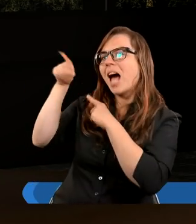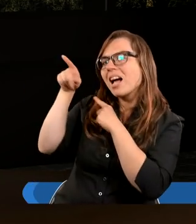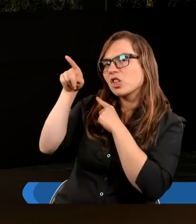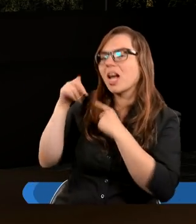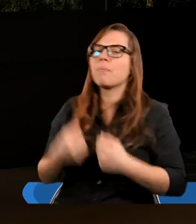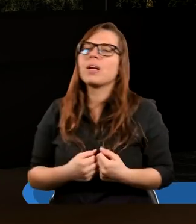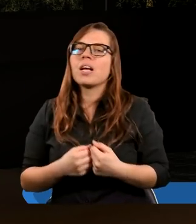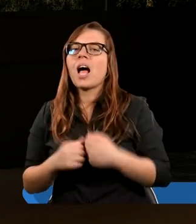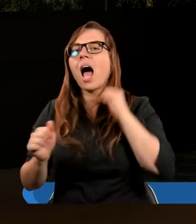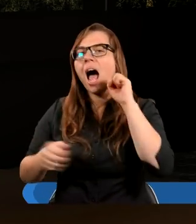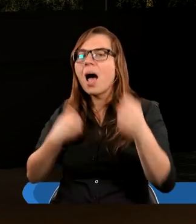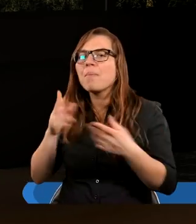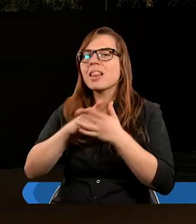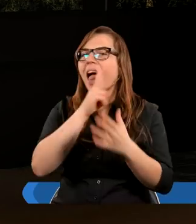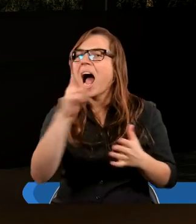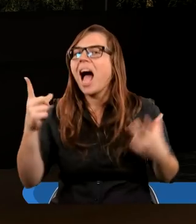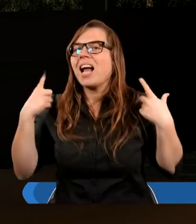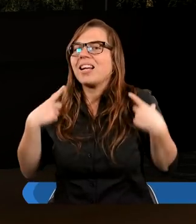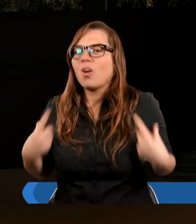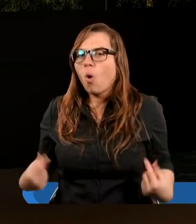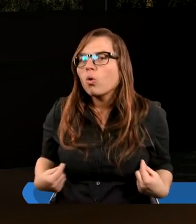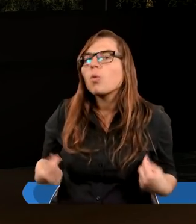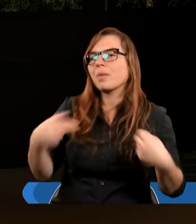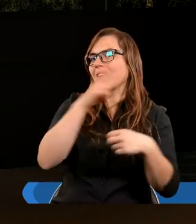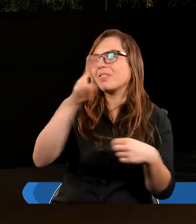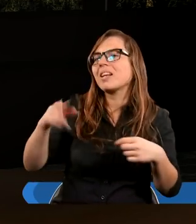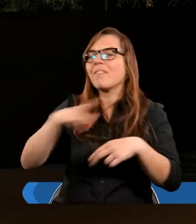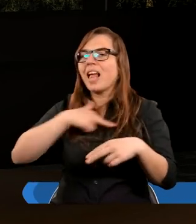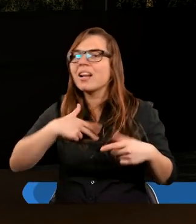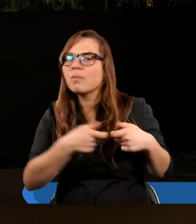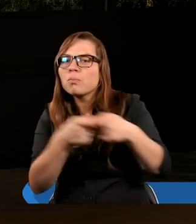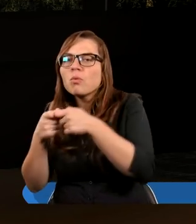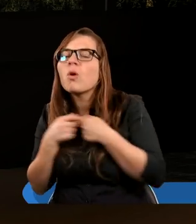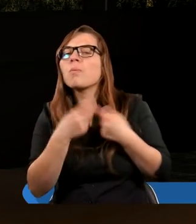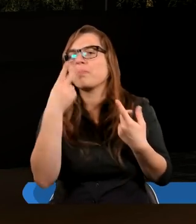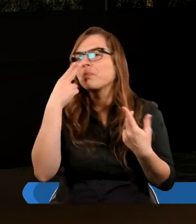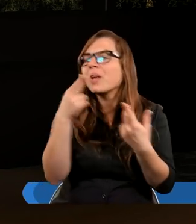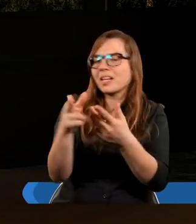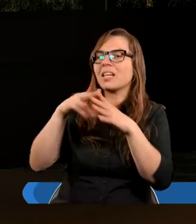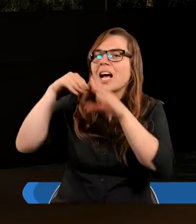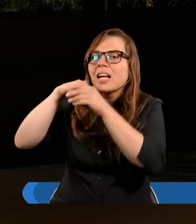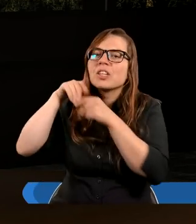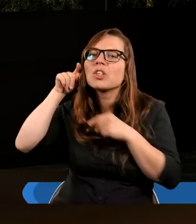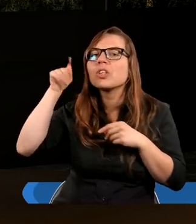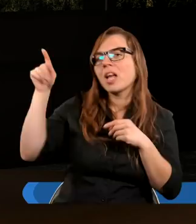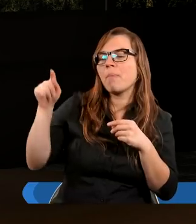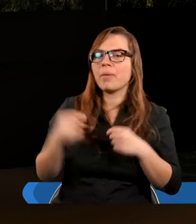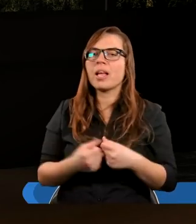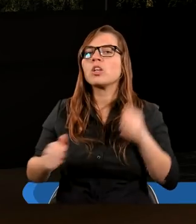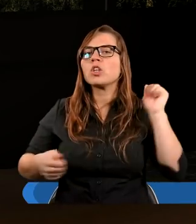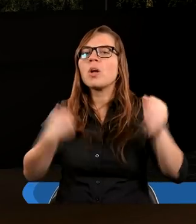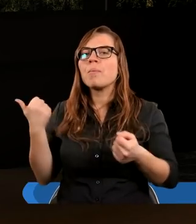dnia, abyśmy na każdą osobę w naszym Kościele, w naszej wspólnocie patrzyli Twoimi oczami, abyśmy